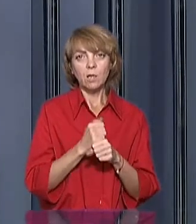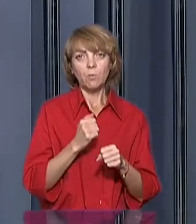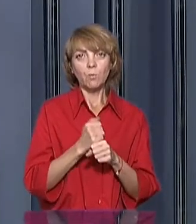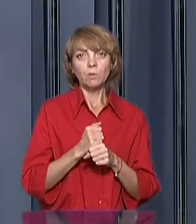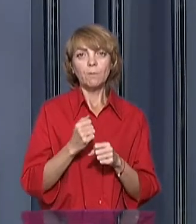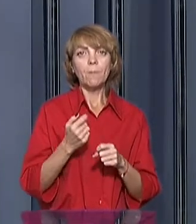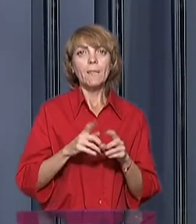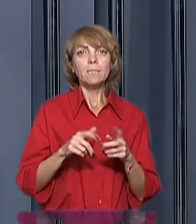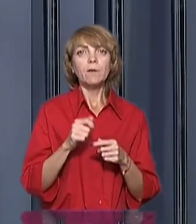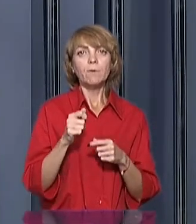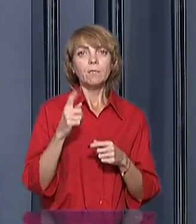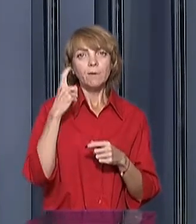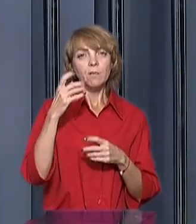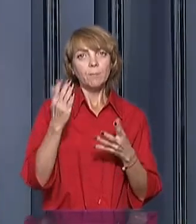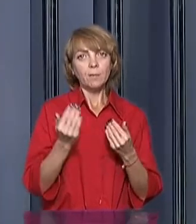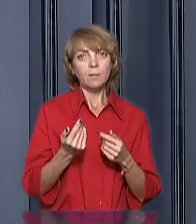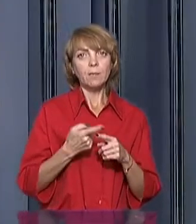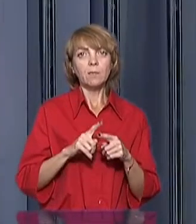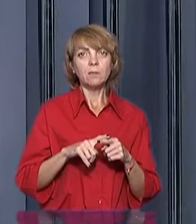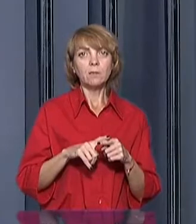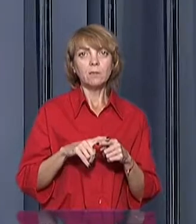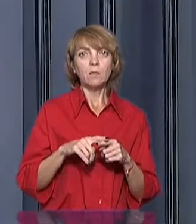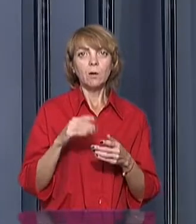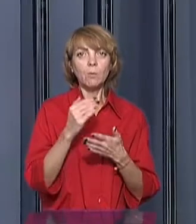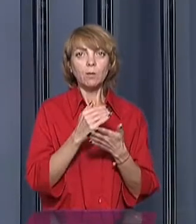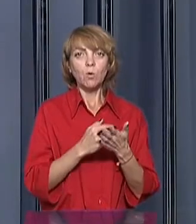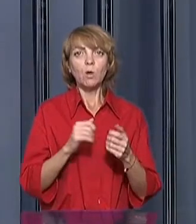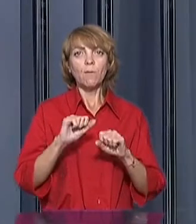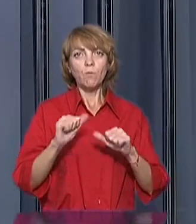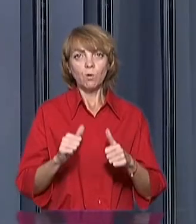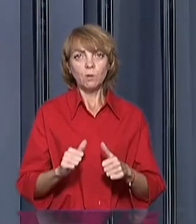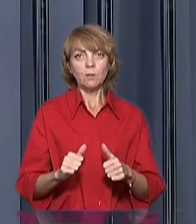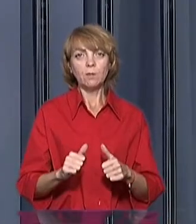Але ці заверення приняті, вони протокольно оформлені.